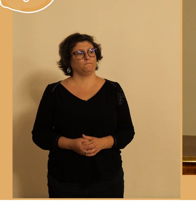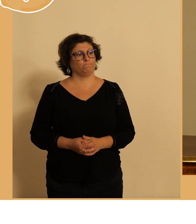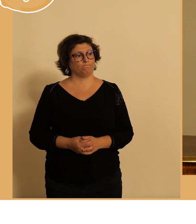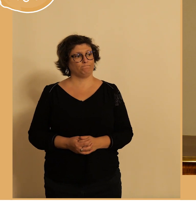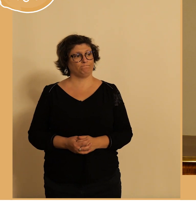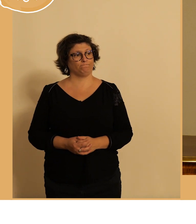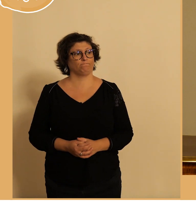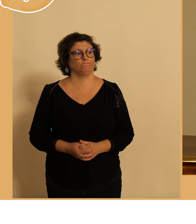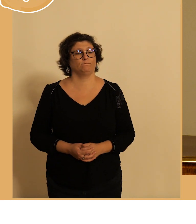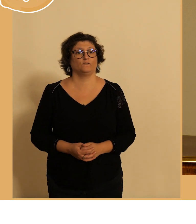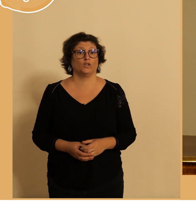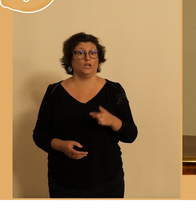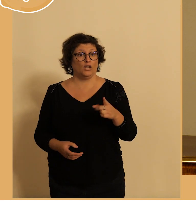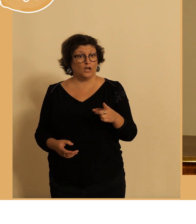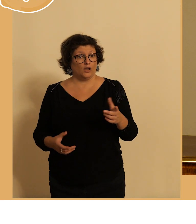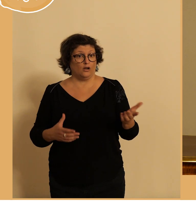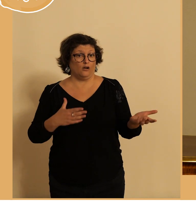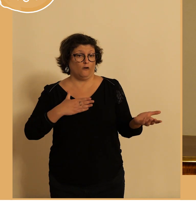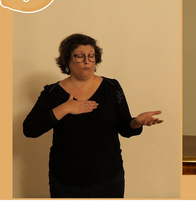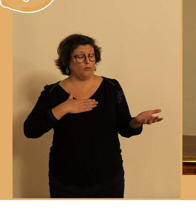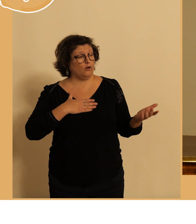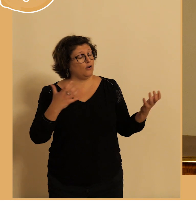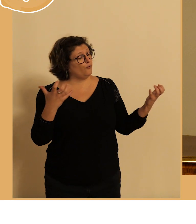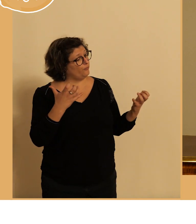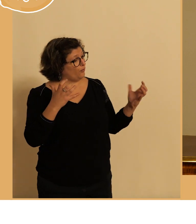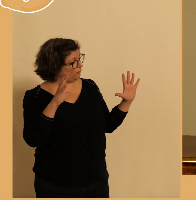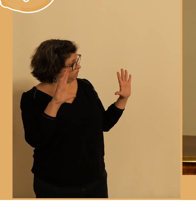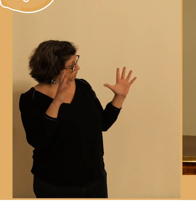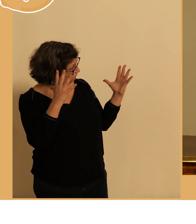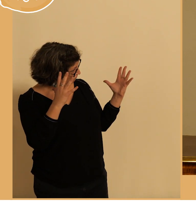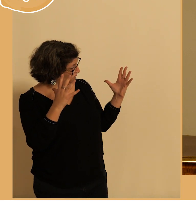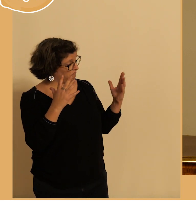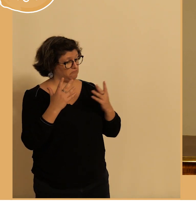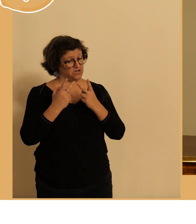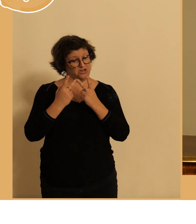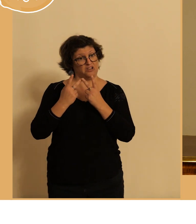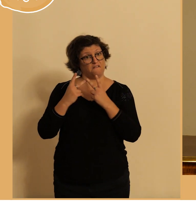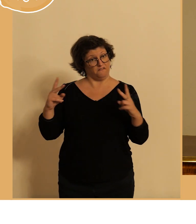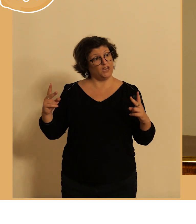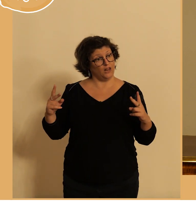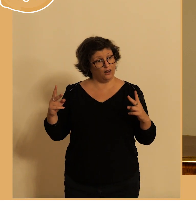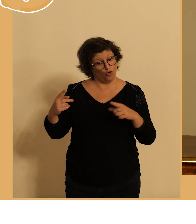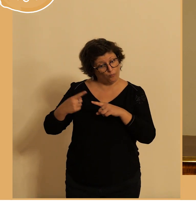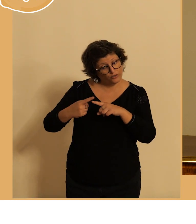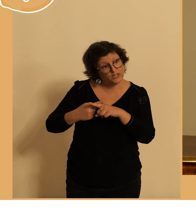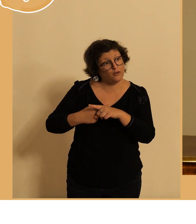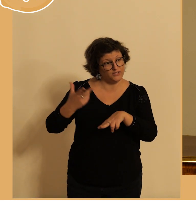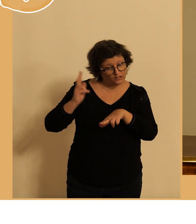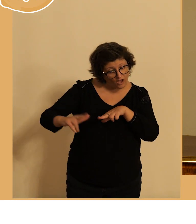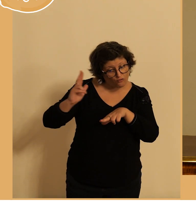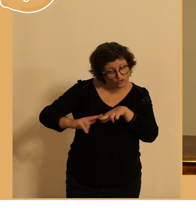bonjour je voulais féliciter la ville pour cet aménagement c'est l'aménagement sur les avenues quand il a